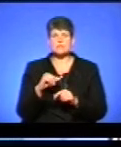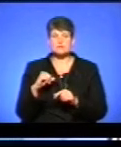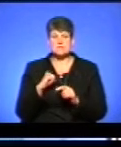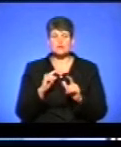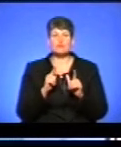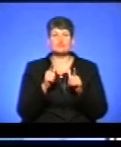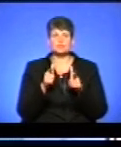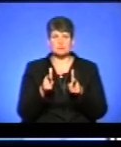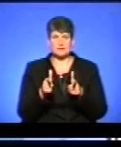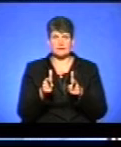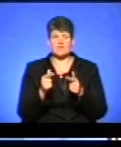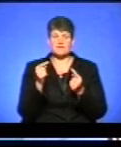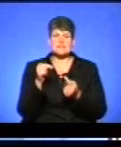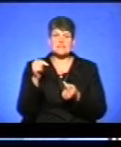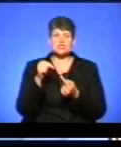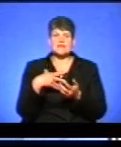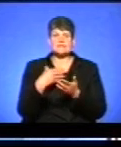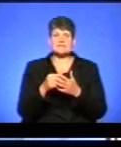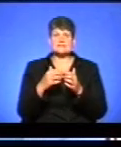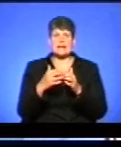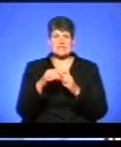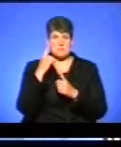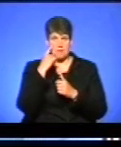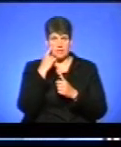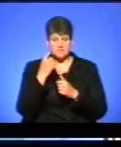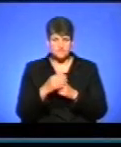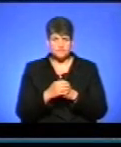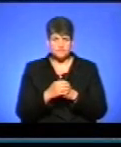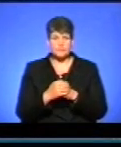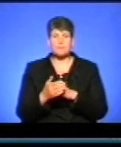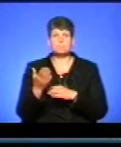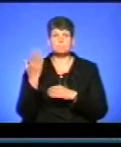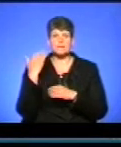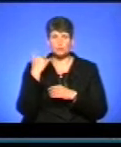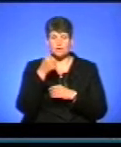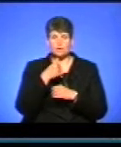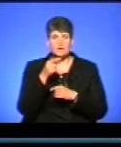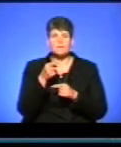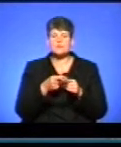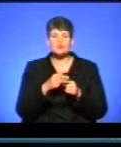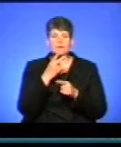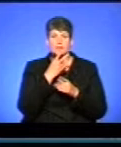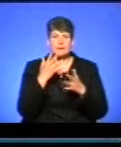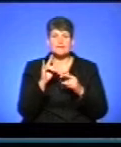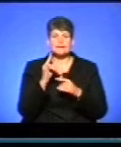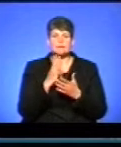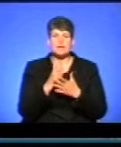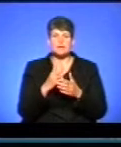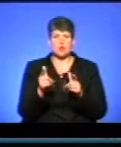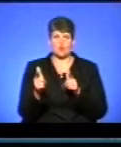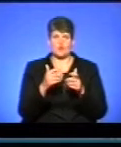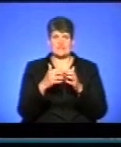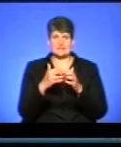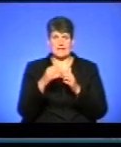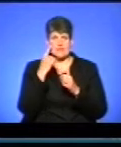вступник, визначає свій середній бал. Адже минулого року ми цього не бачили, дитина мала готовий середній бал.